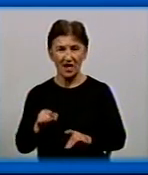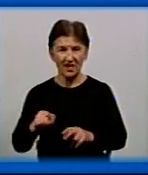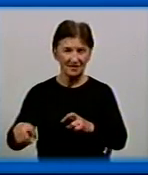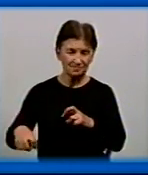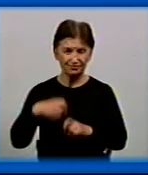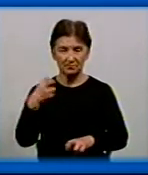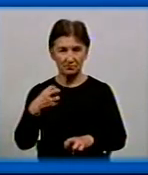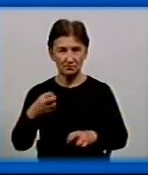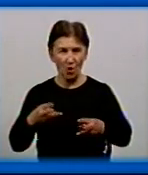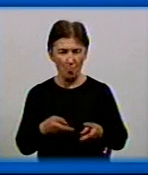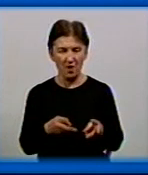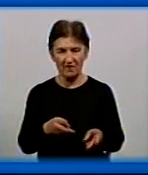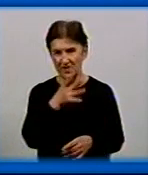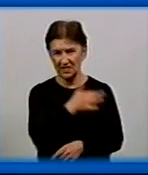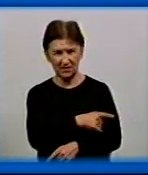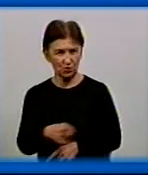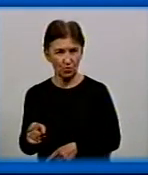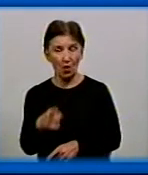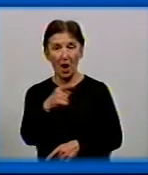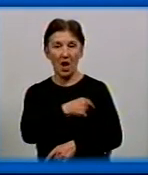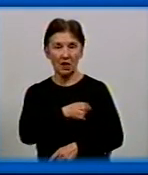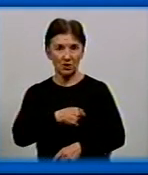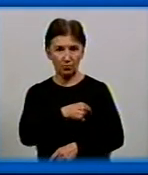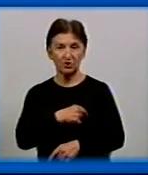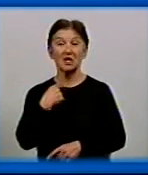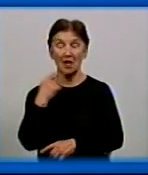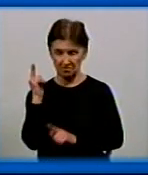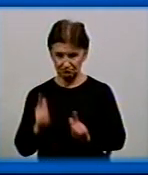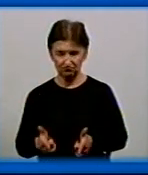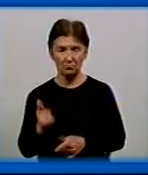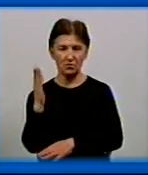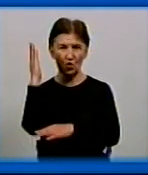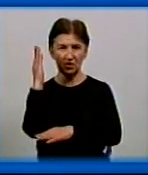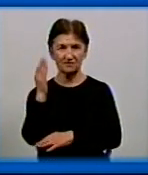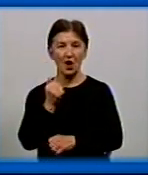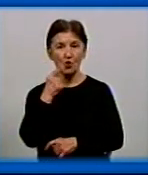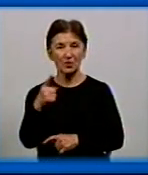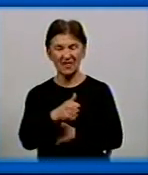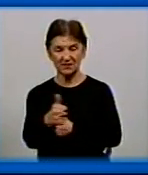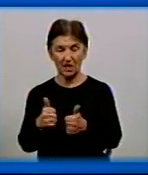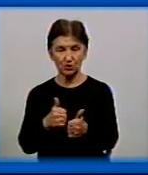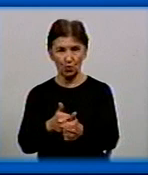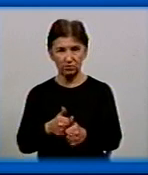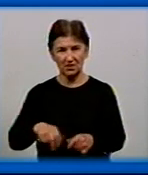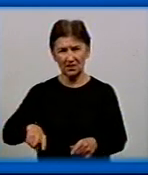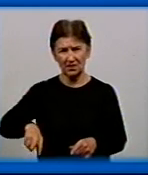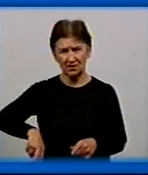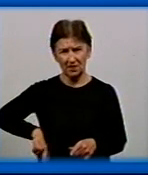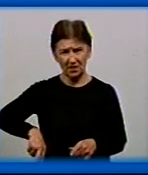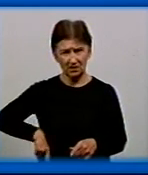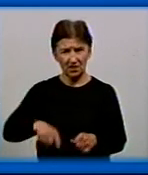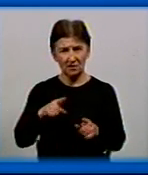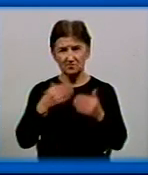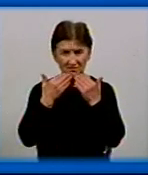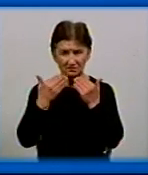зриву опалювального сезону. Депутати проголосували за повернення підприємства з оренди після того, як заступник директора Кіровоград Тепло Анатолій Таран звернувся